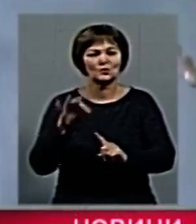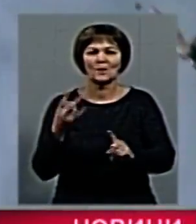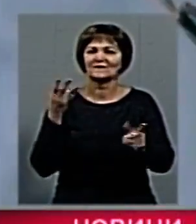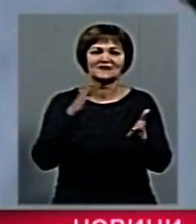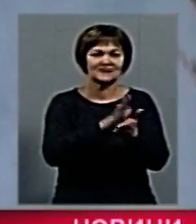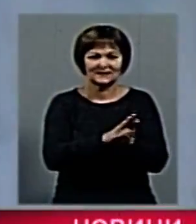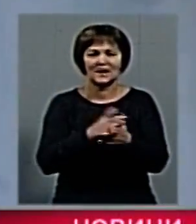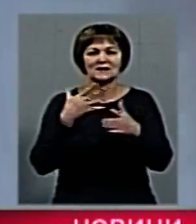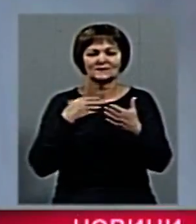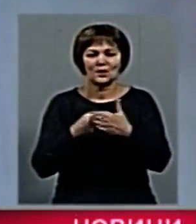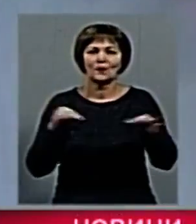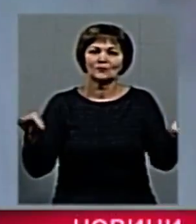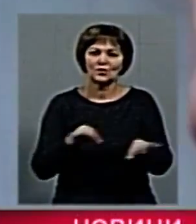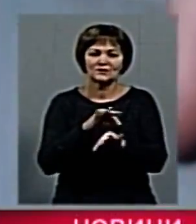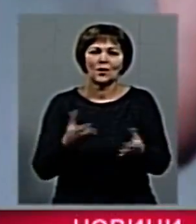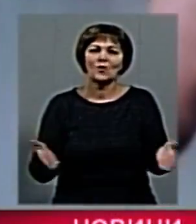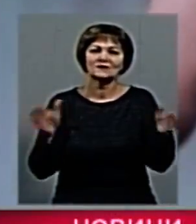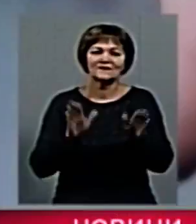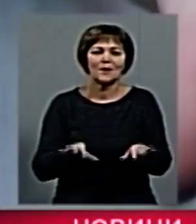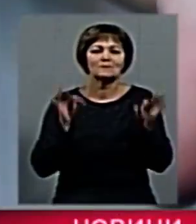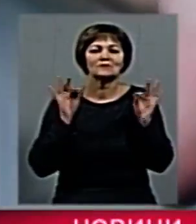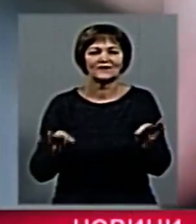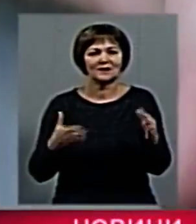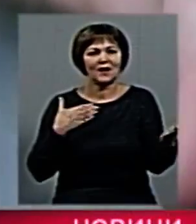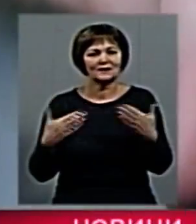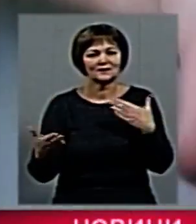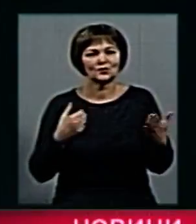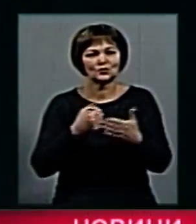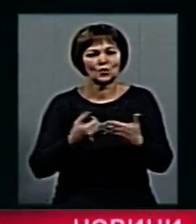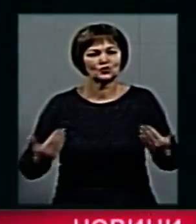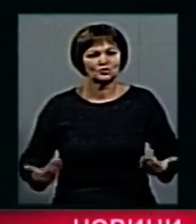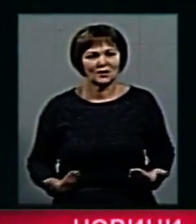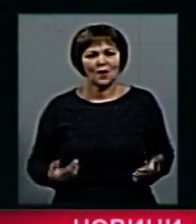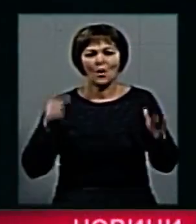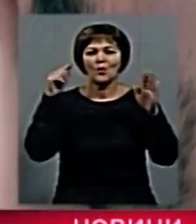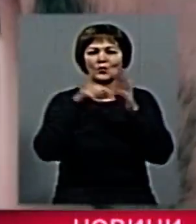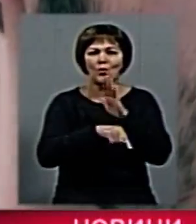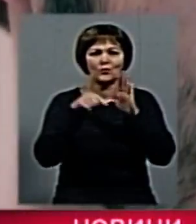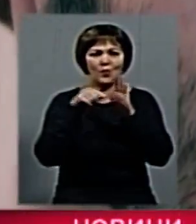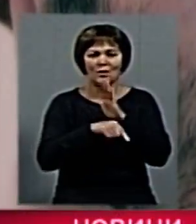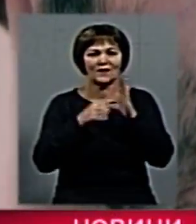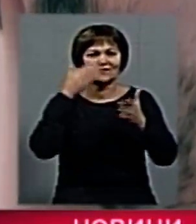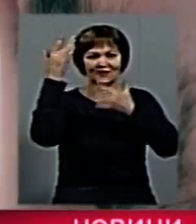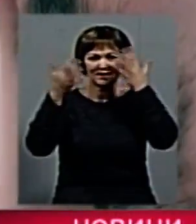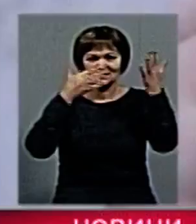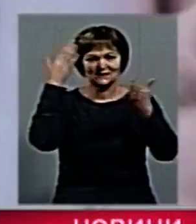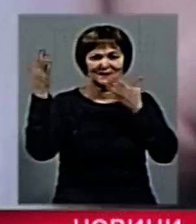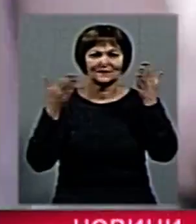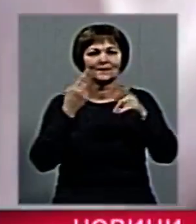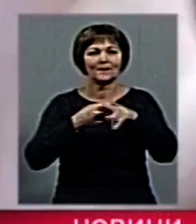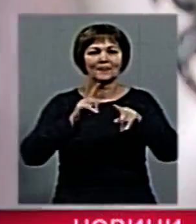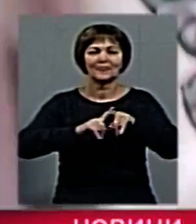звучанні музичних творів колективу залишили справдиве ставлення до життя та глибокий філософський зміст. Місяця зоря